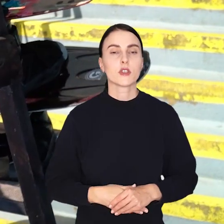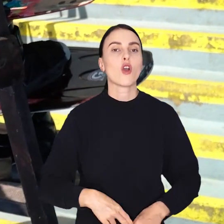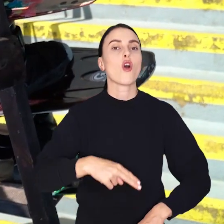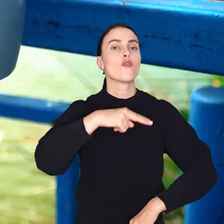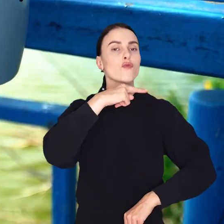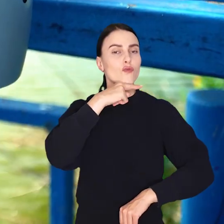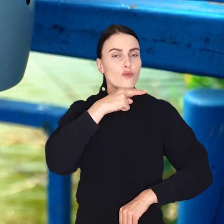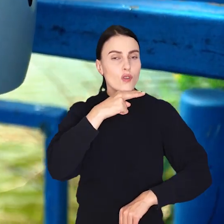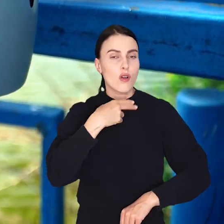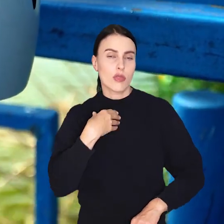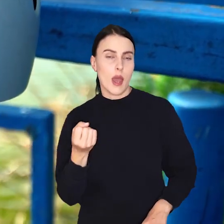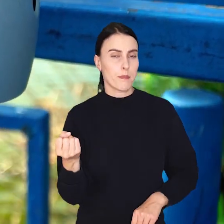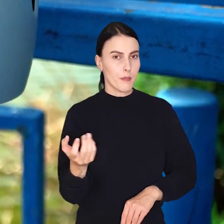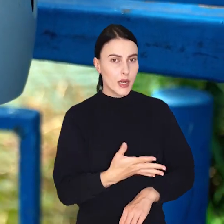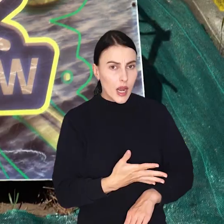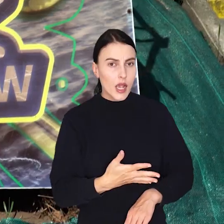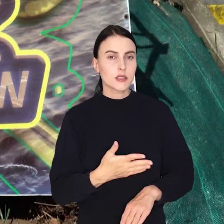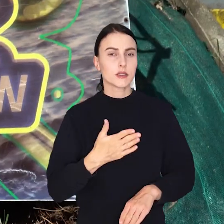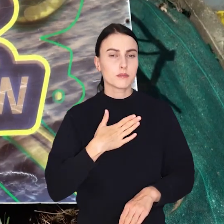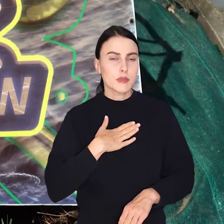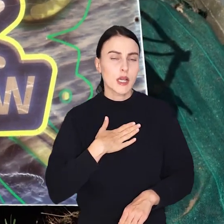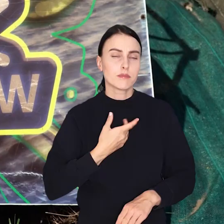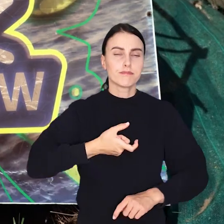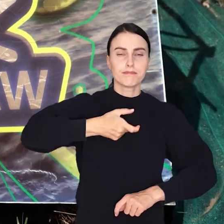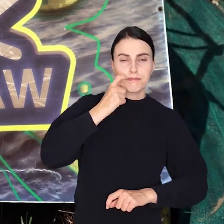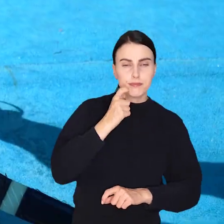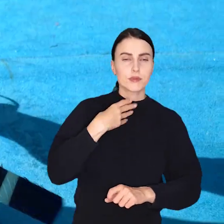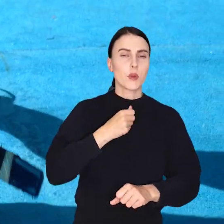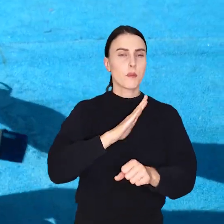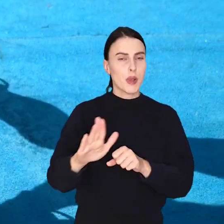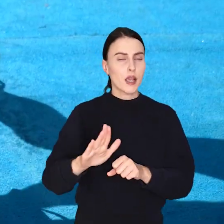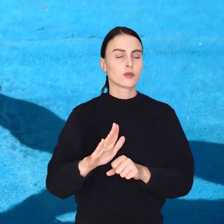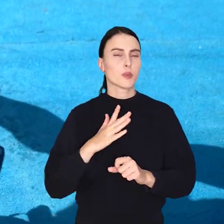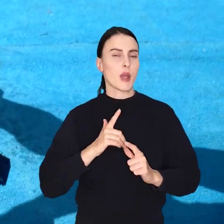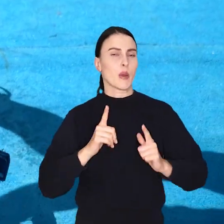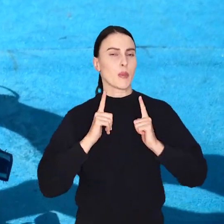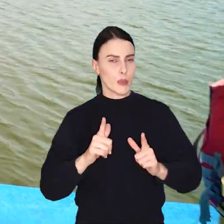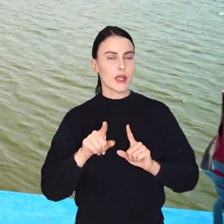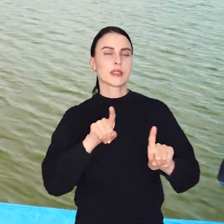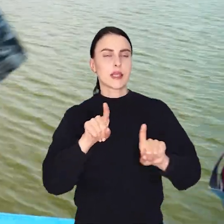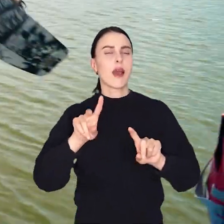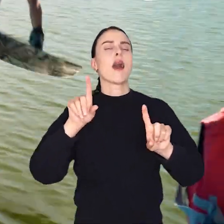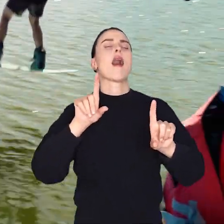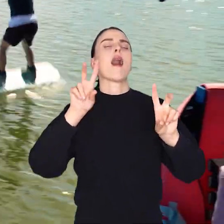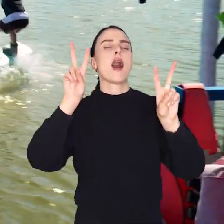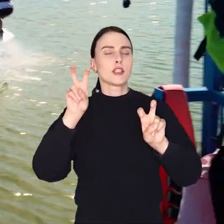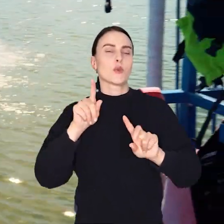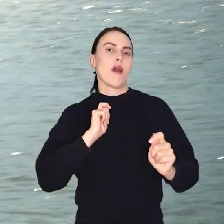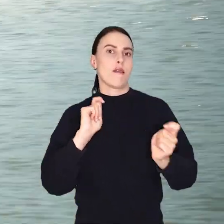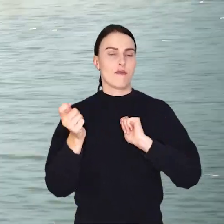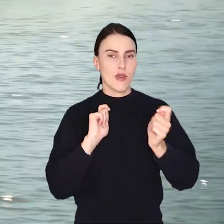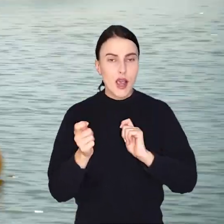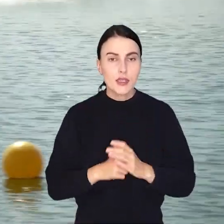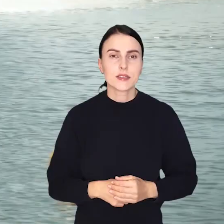Woda, plaża, drink z palemką i pełen chill out. Słowem wakacje. Trudno w to uwierzyć, ale dla niektórych